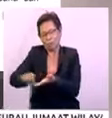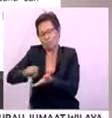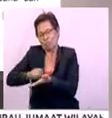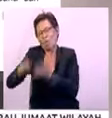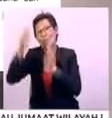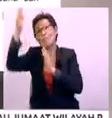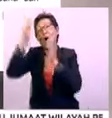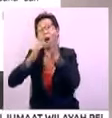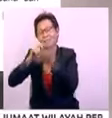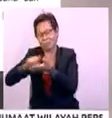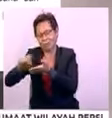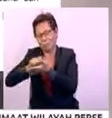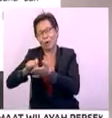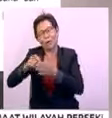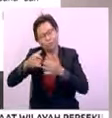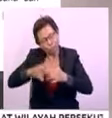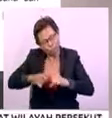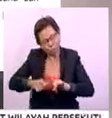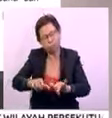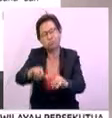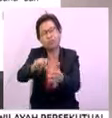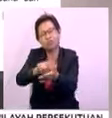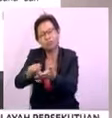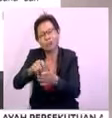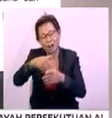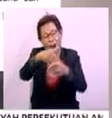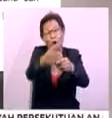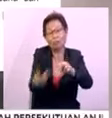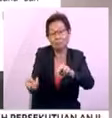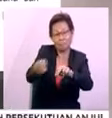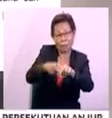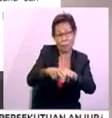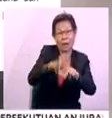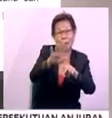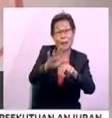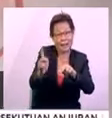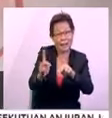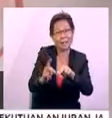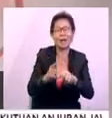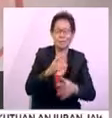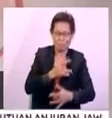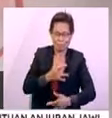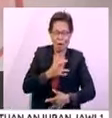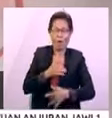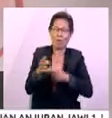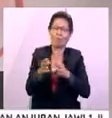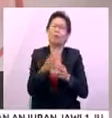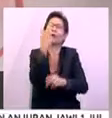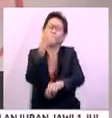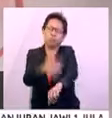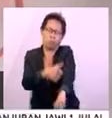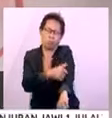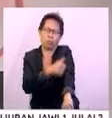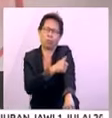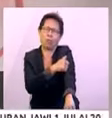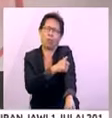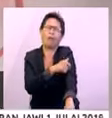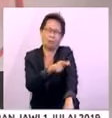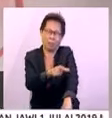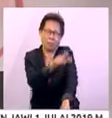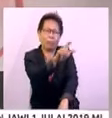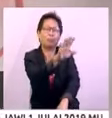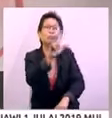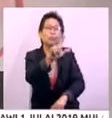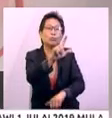bahasa Malaysia secara berterusan. Alaun tambahan itu merupakan tanda penghargaan kepada usaha mereka memainkan peranan